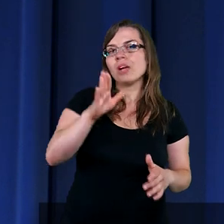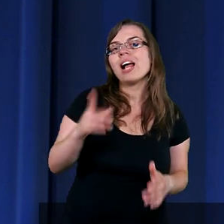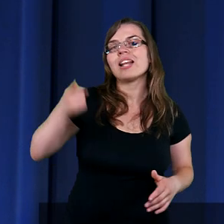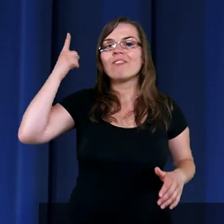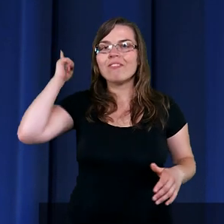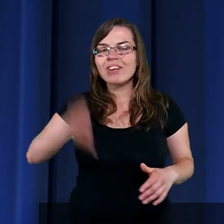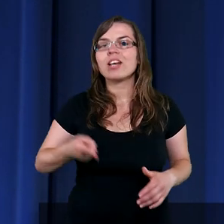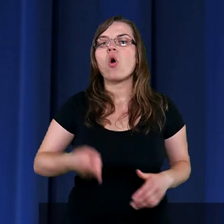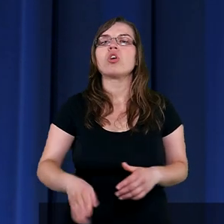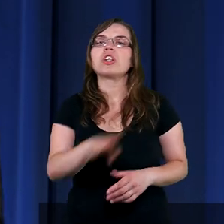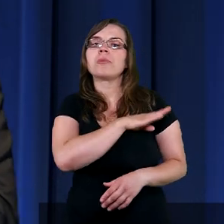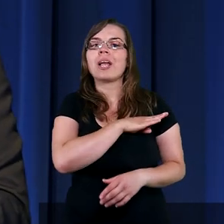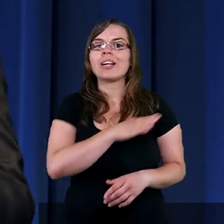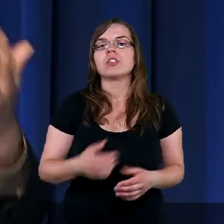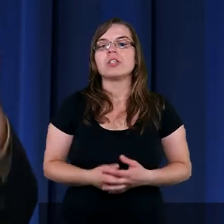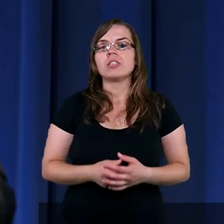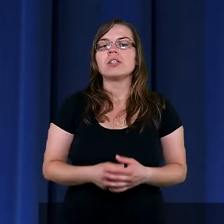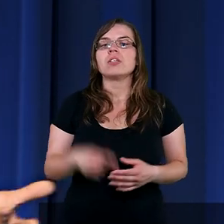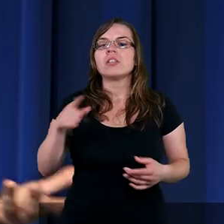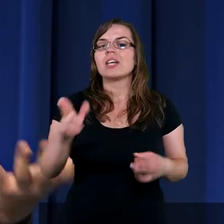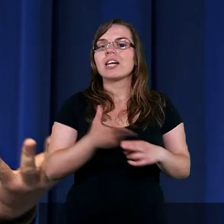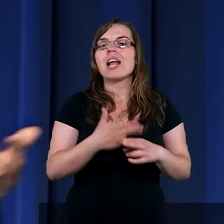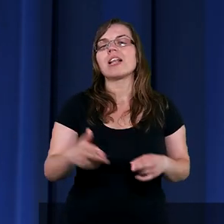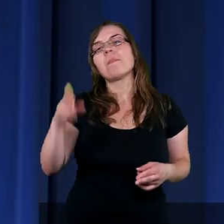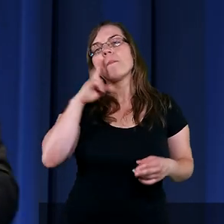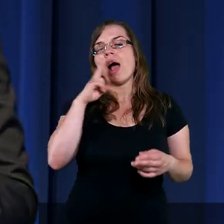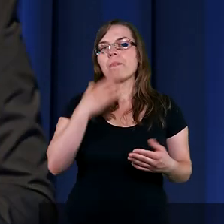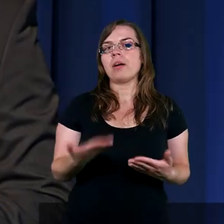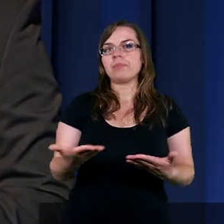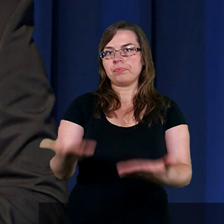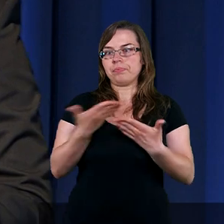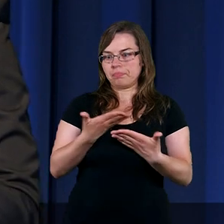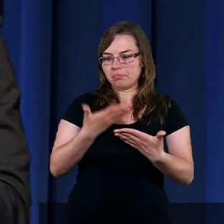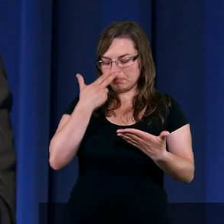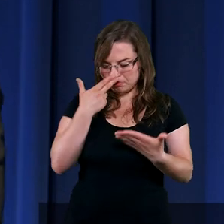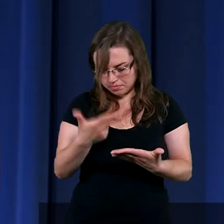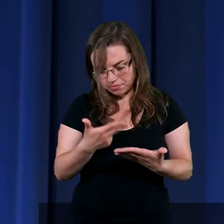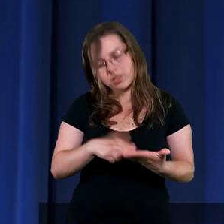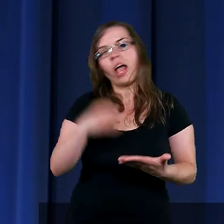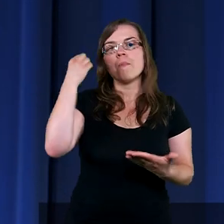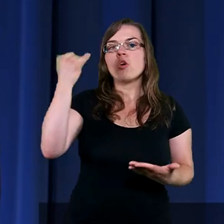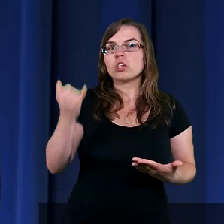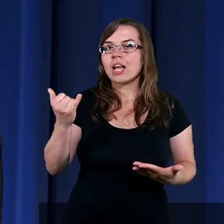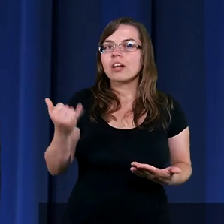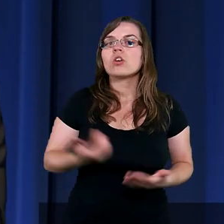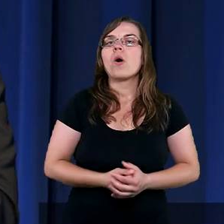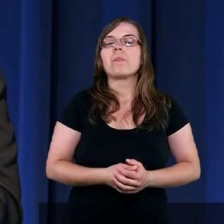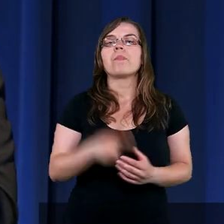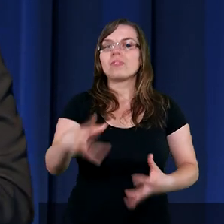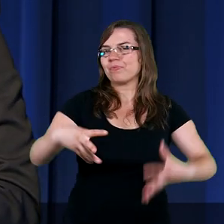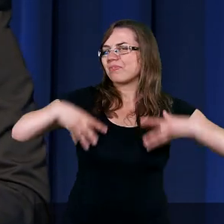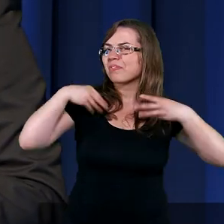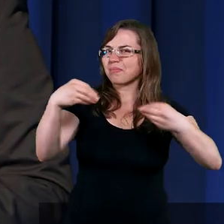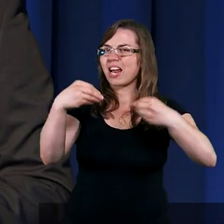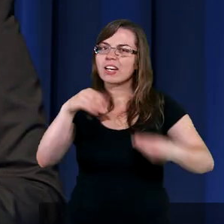miał niestety zginąć. Więc kiedy mama spojrzała na Mojżesza, zobaczyła to wspaniałe,